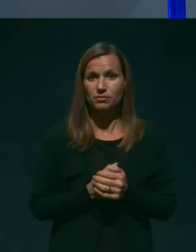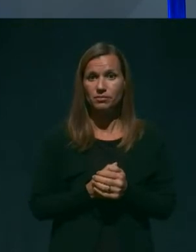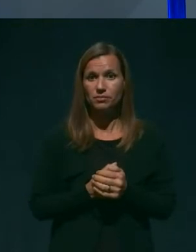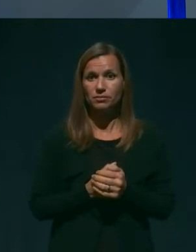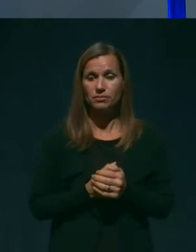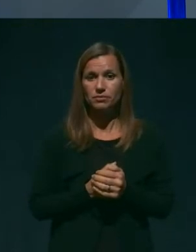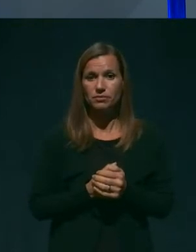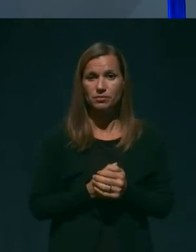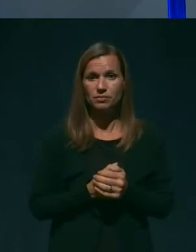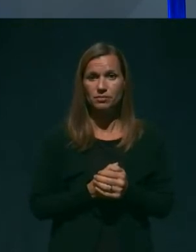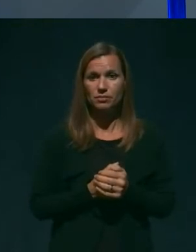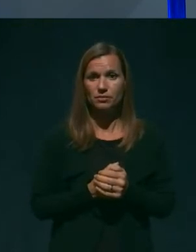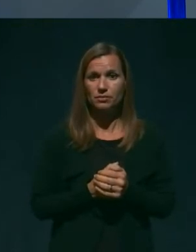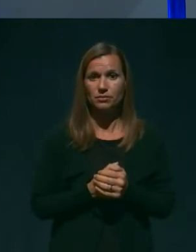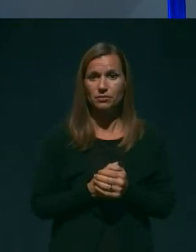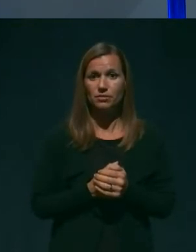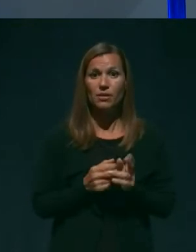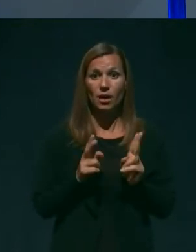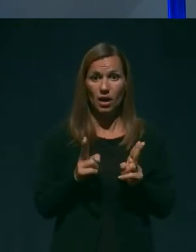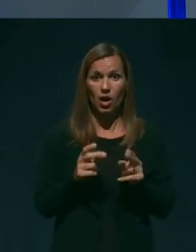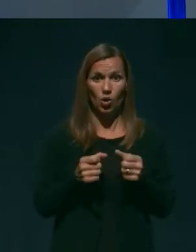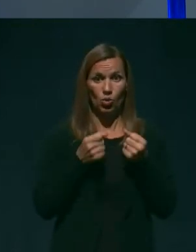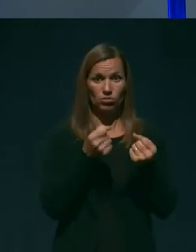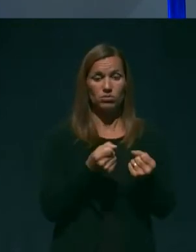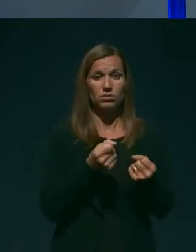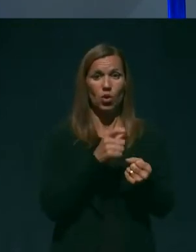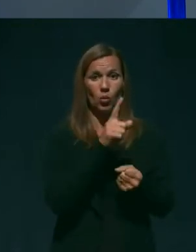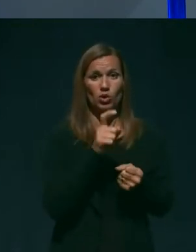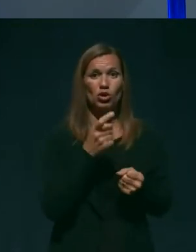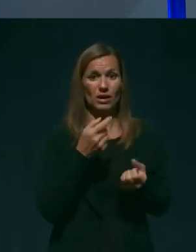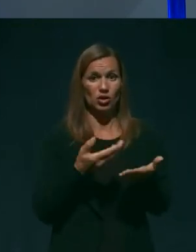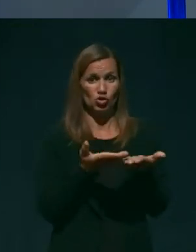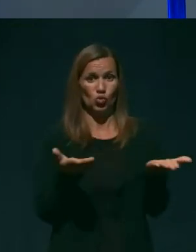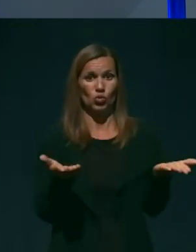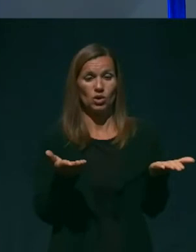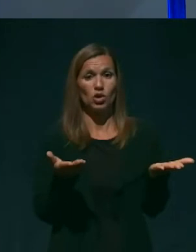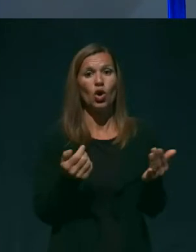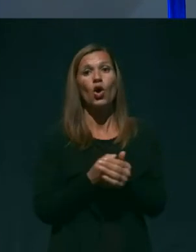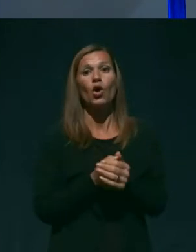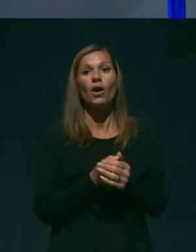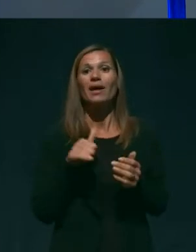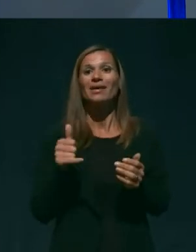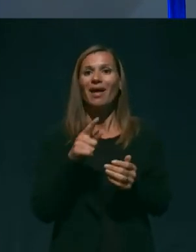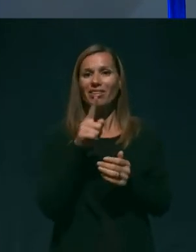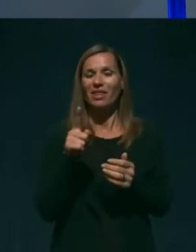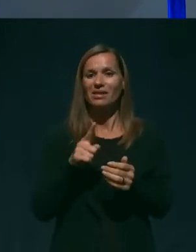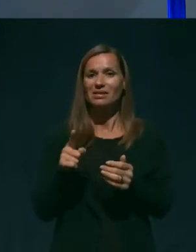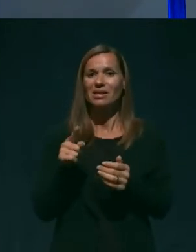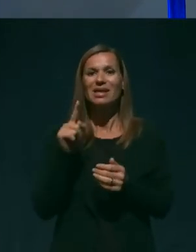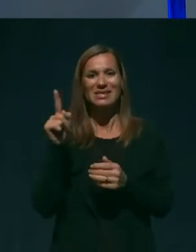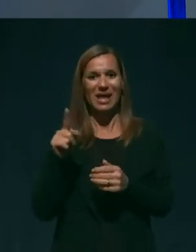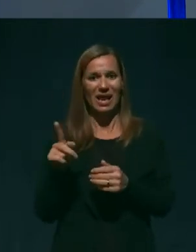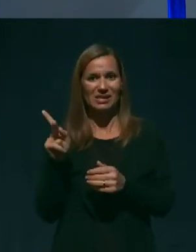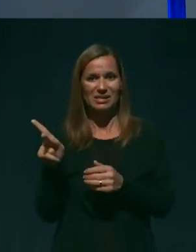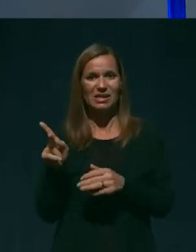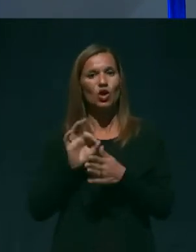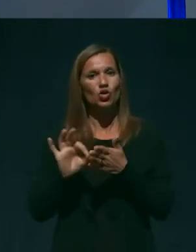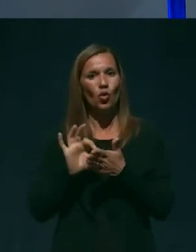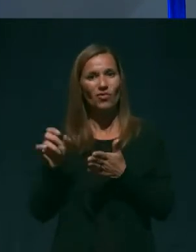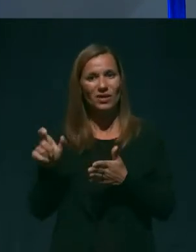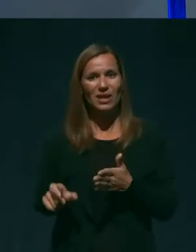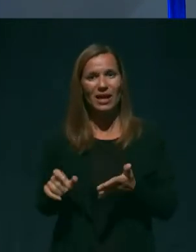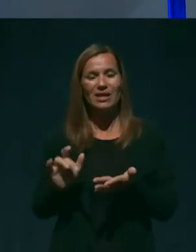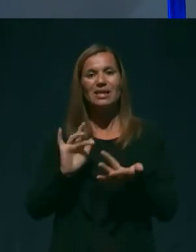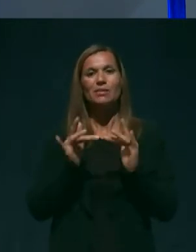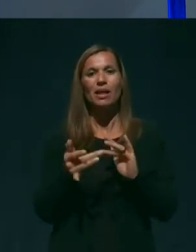Lahko zastavimo vprašanje iz studija in sicer Janez Zalaznik, novinar spletnega